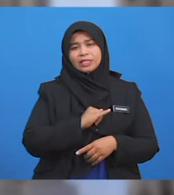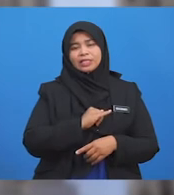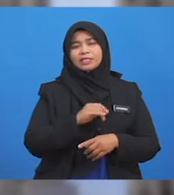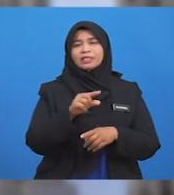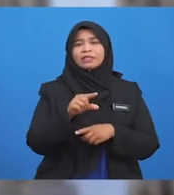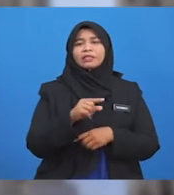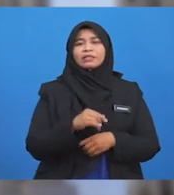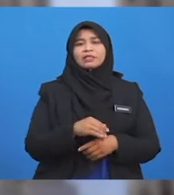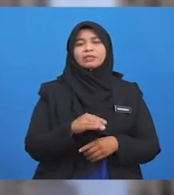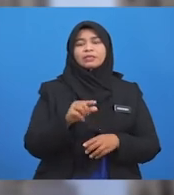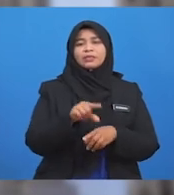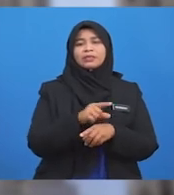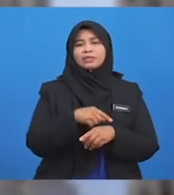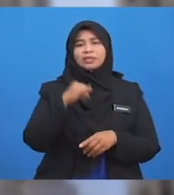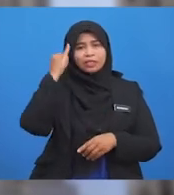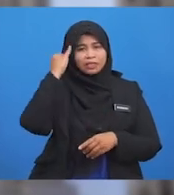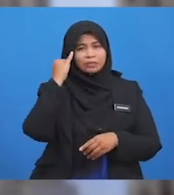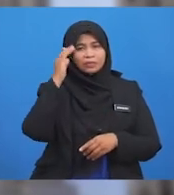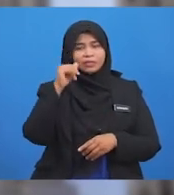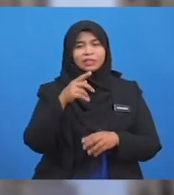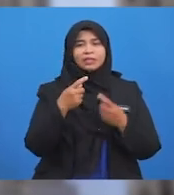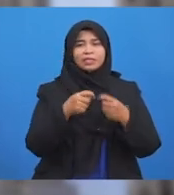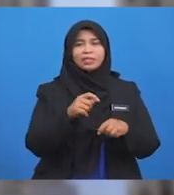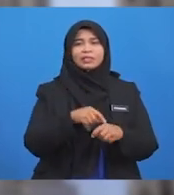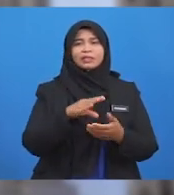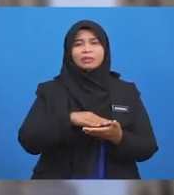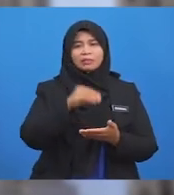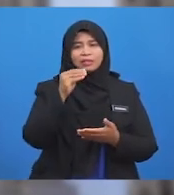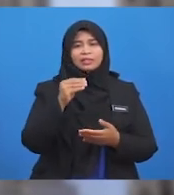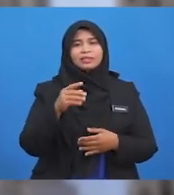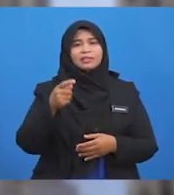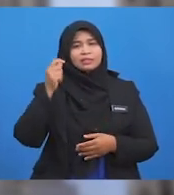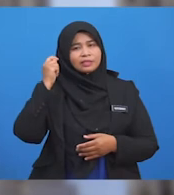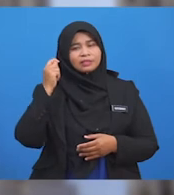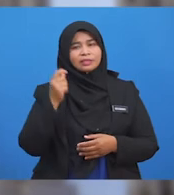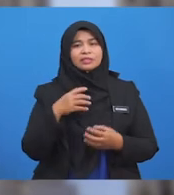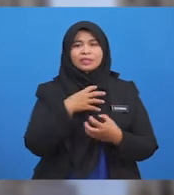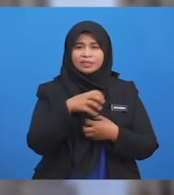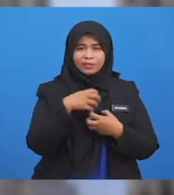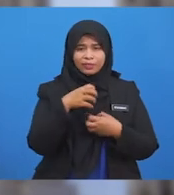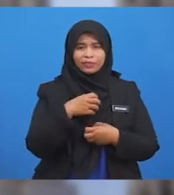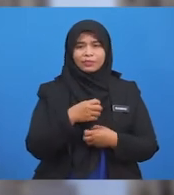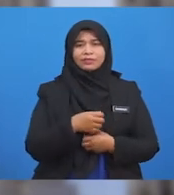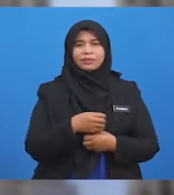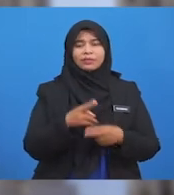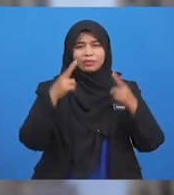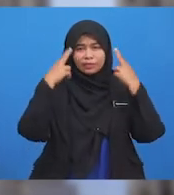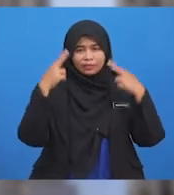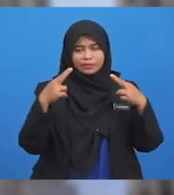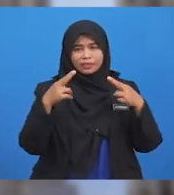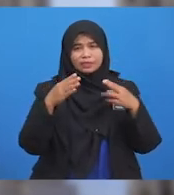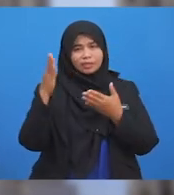Mengaplikasikan Ilmu Mu'amalat Yang Telah Dipelajari Tadi Ayah Ibu Seronok Bukan